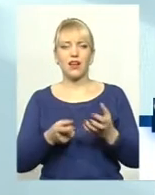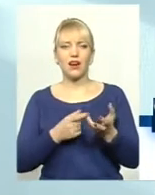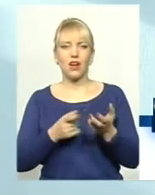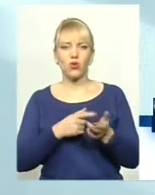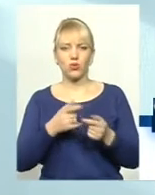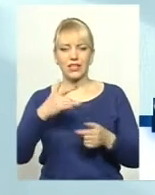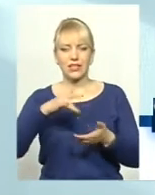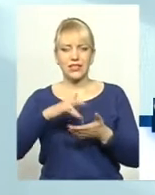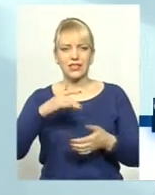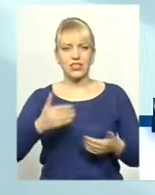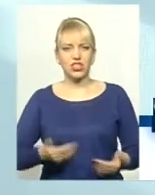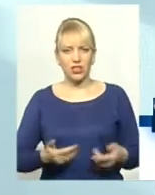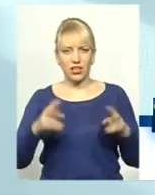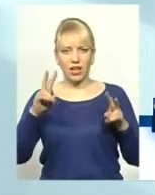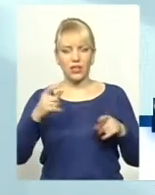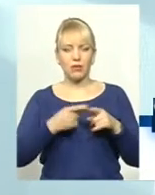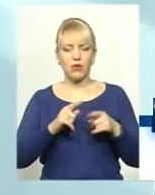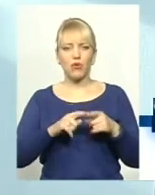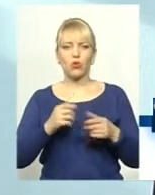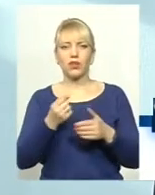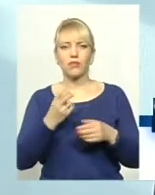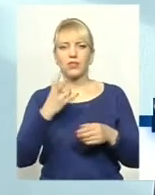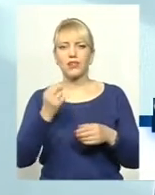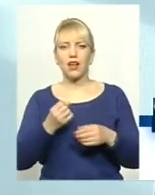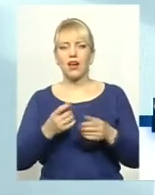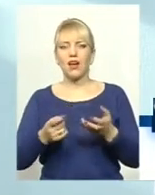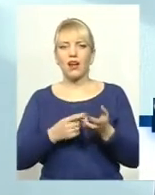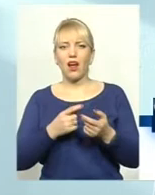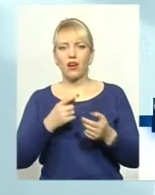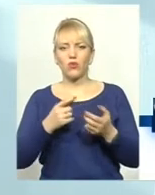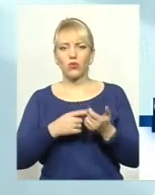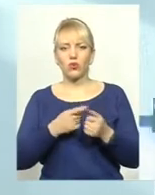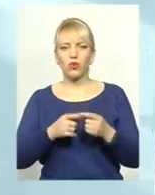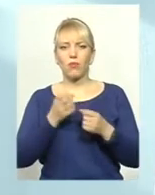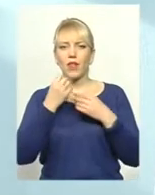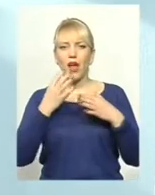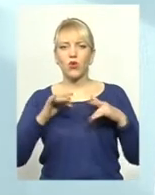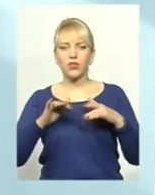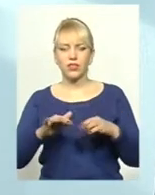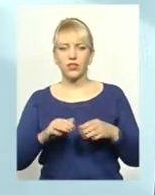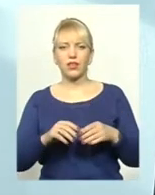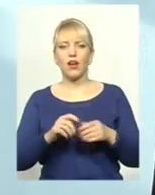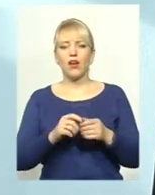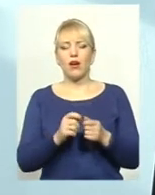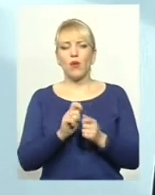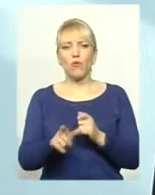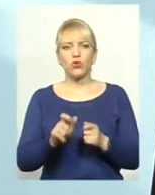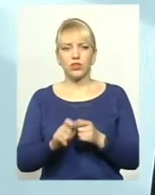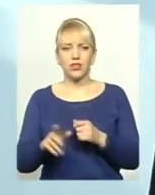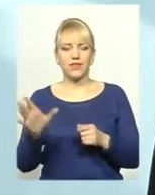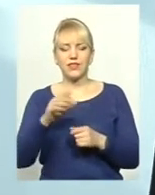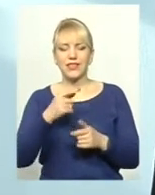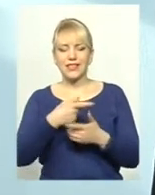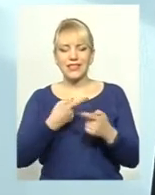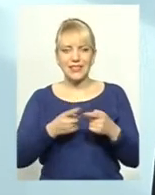отримуємо їх за рахунок благодійних пожертв. У нас є свій волонтер, який приходить готує їсти собакам продукти, повністю все закупається в